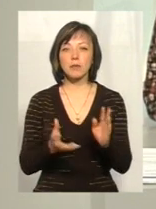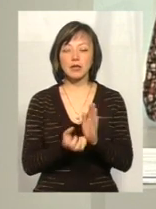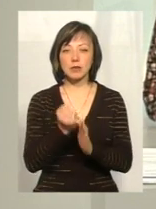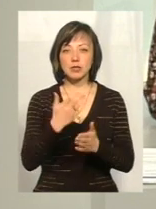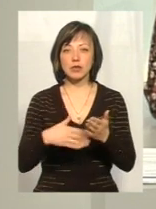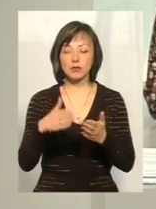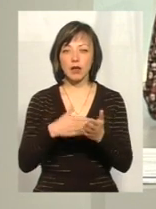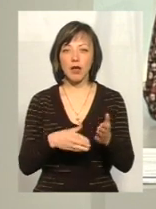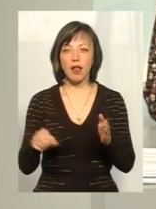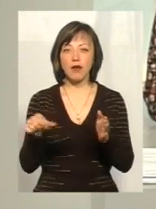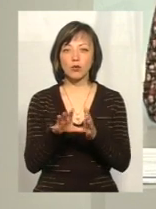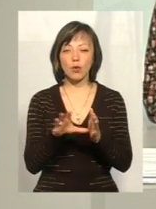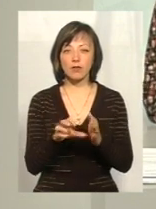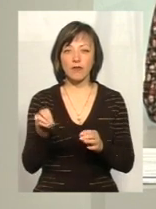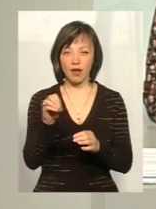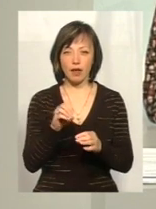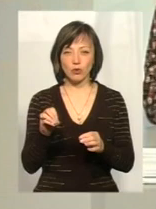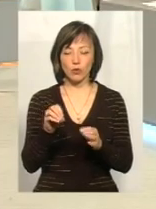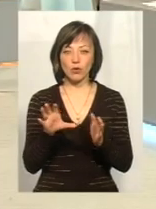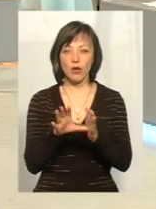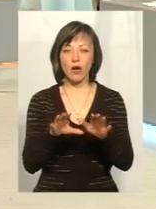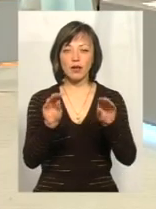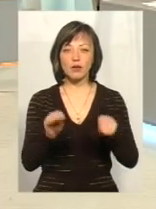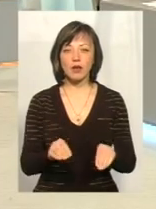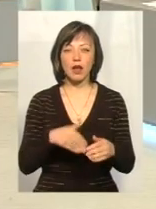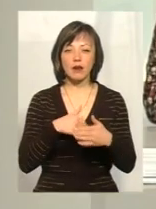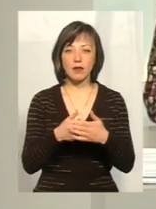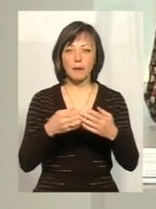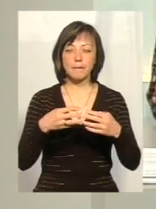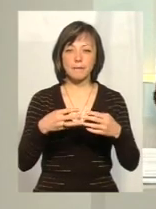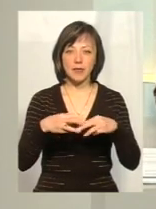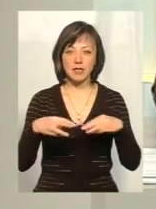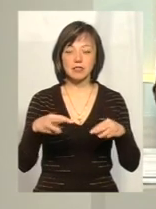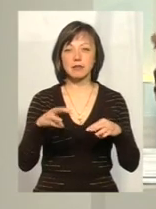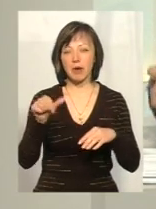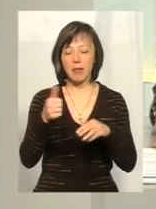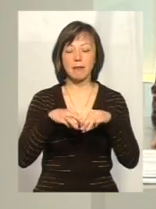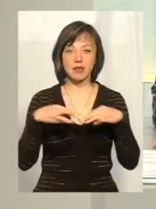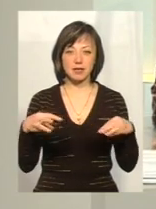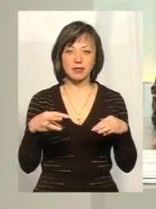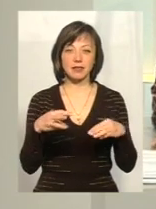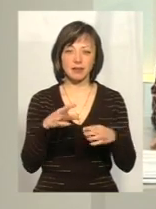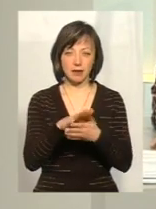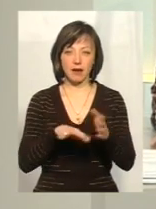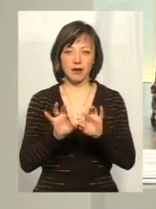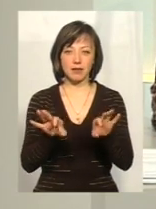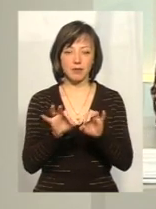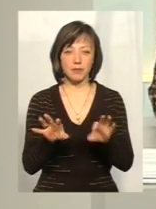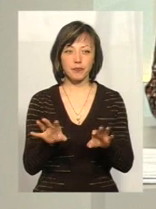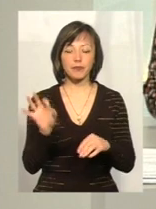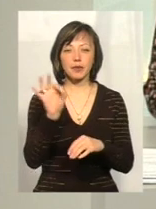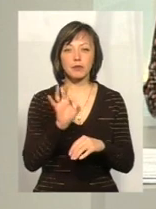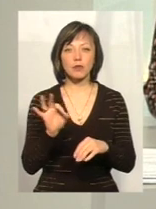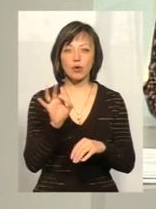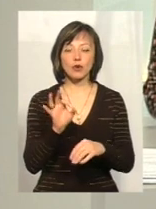електронного декларування для громадських активістів, і прем'єр-міністр Володимир Гройсман. Це далі у його цитаті, а також про